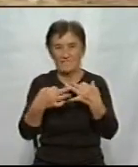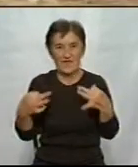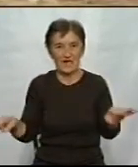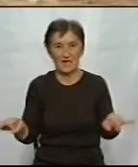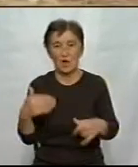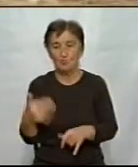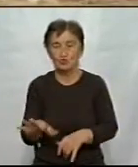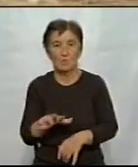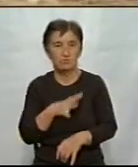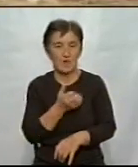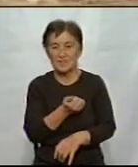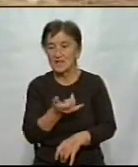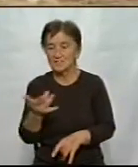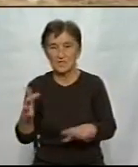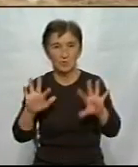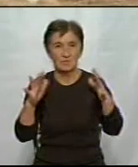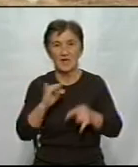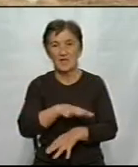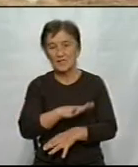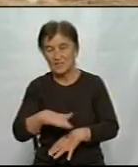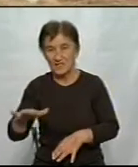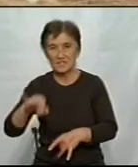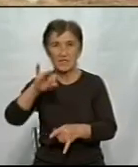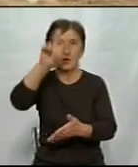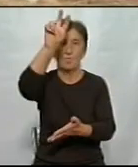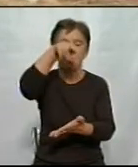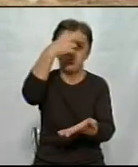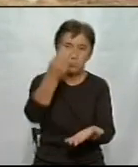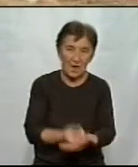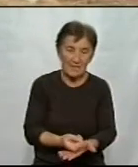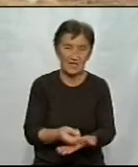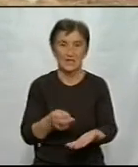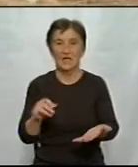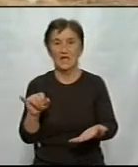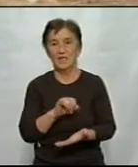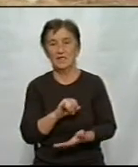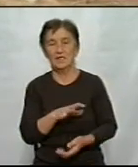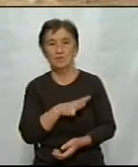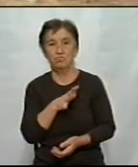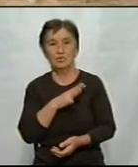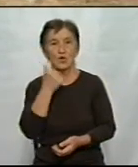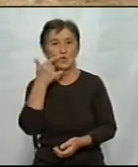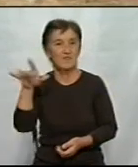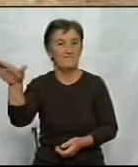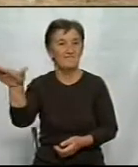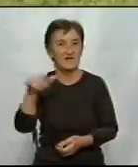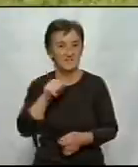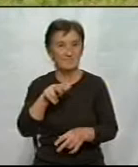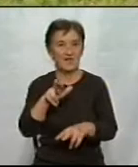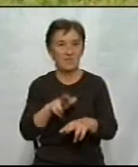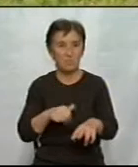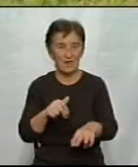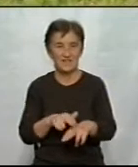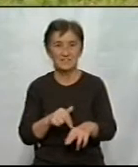було декілька випадків, коли і діти падали, і були випадки, коли викликали поліцію.